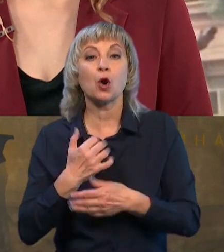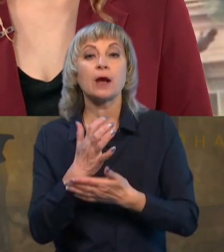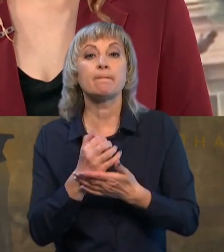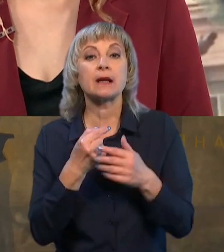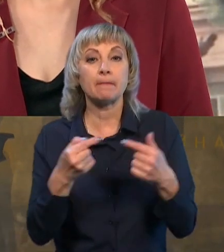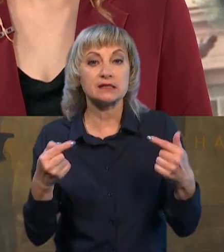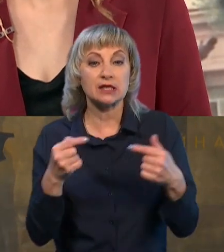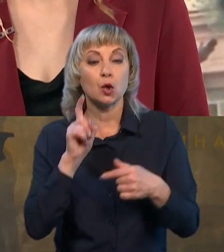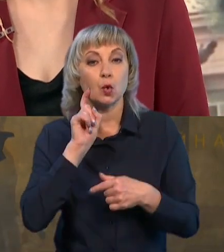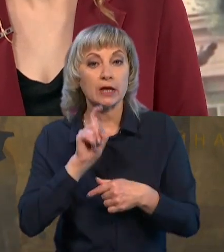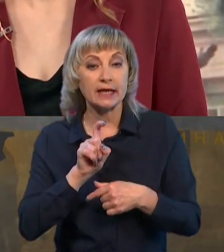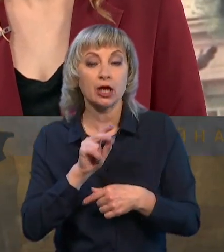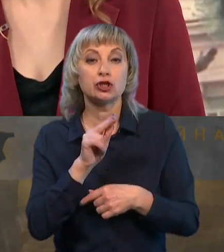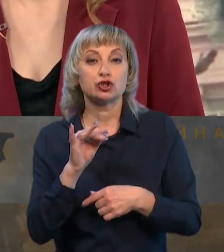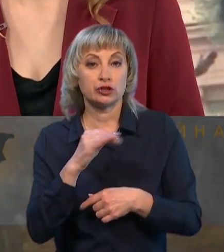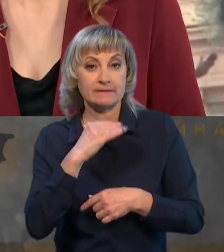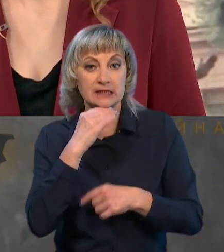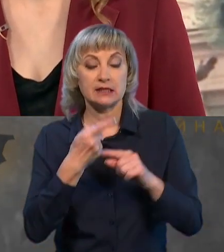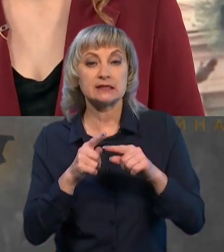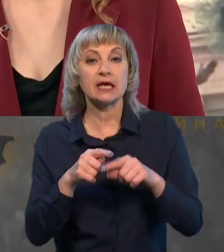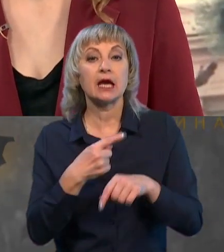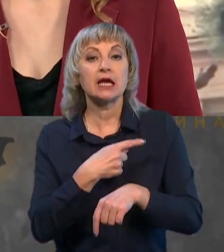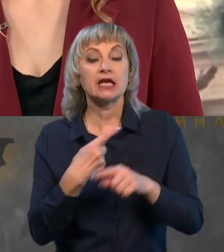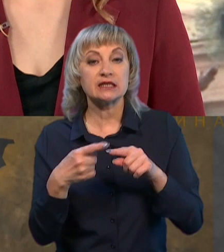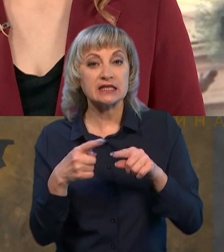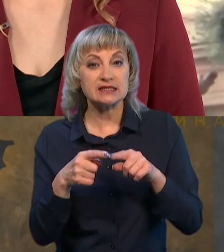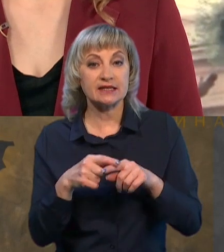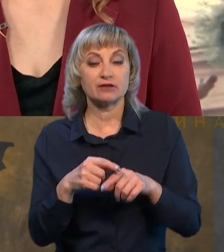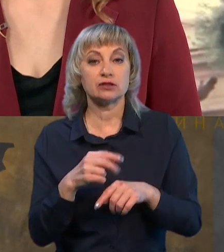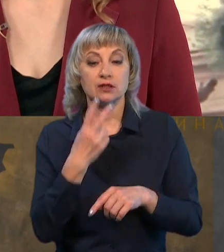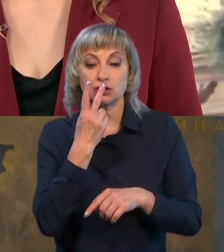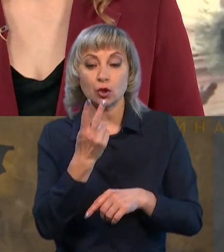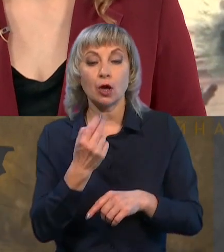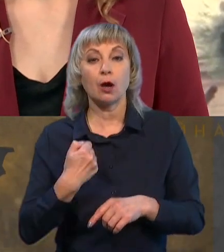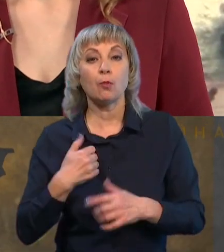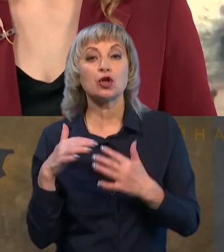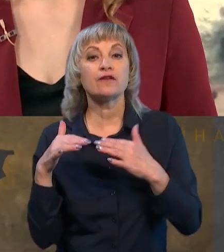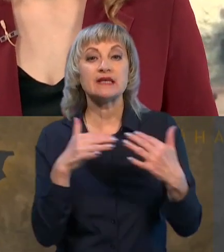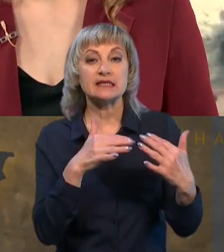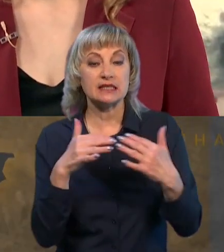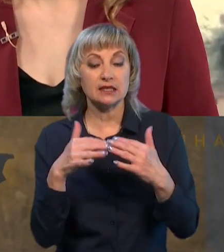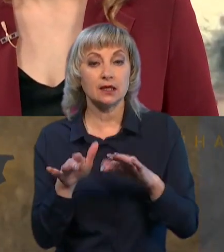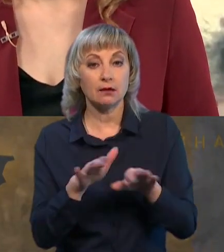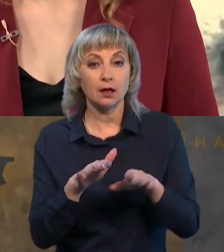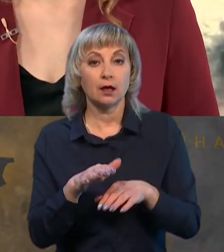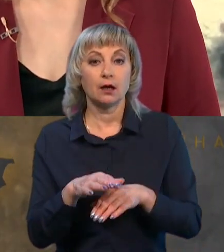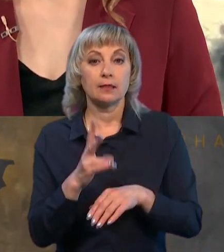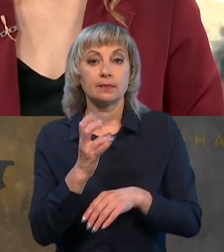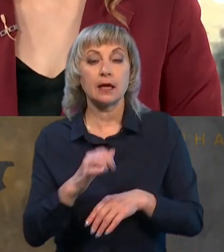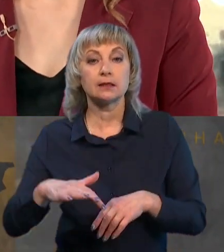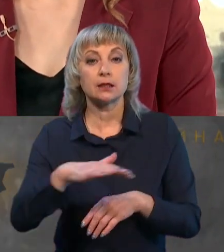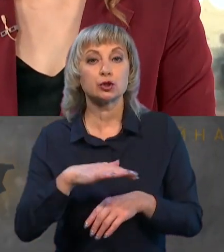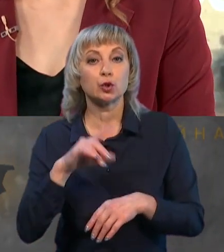Україні? І чи вистачає цієї інтенсивності з огляду на бойові дії на території